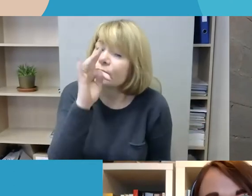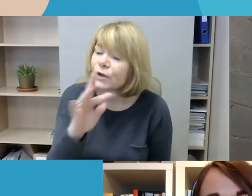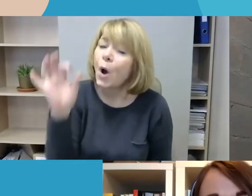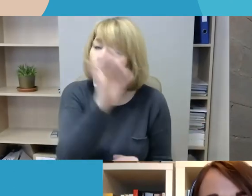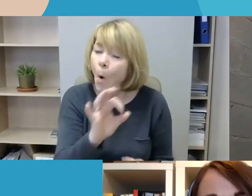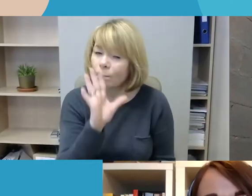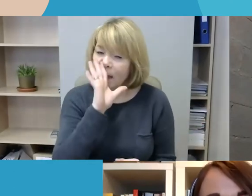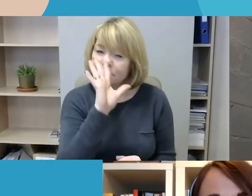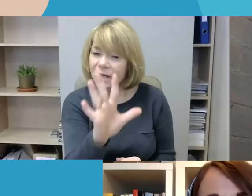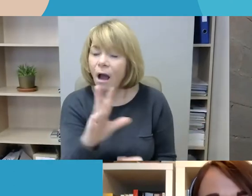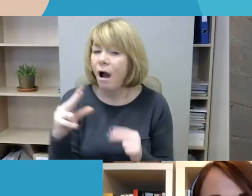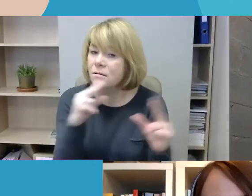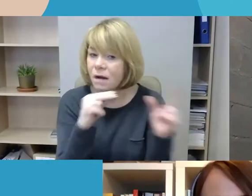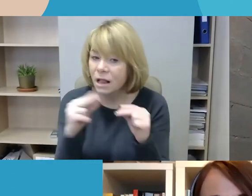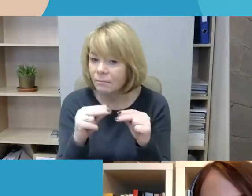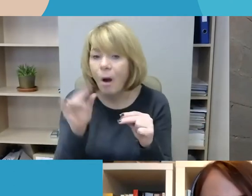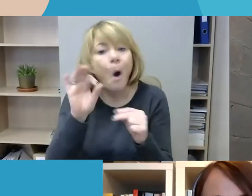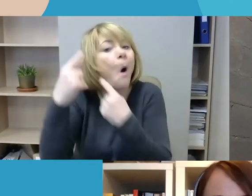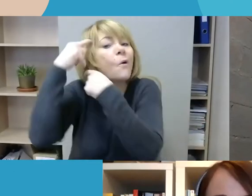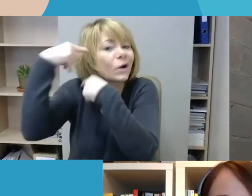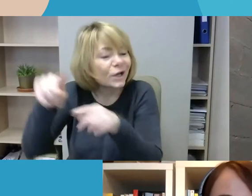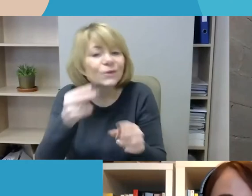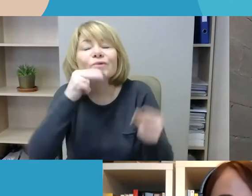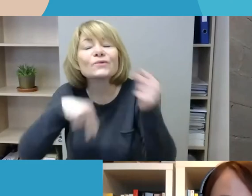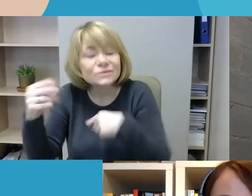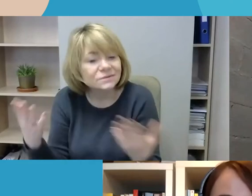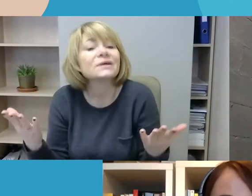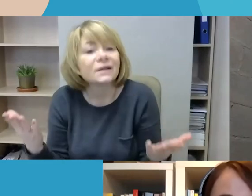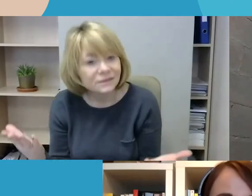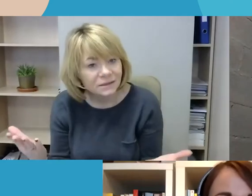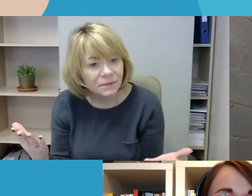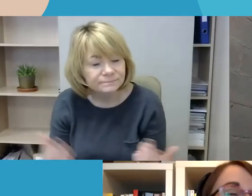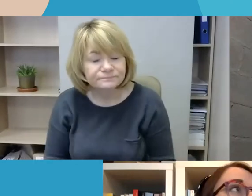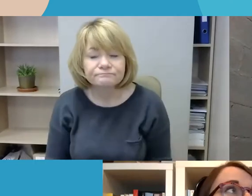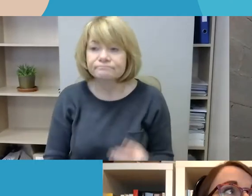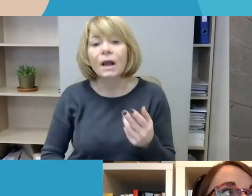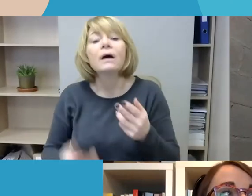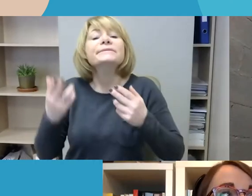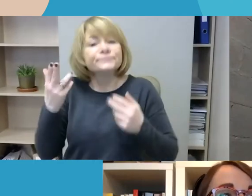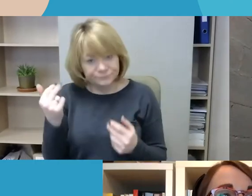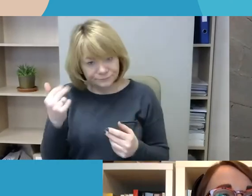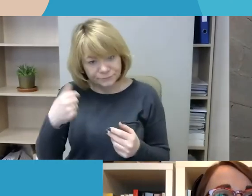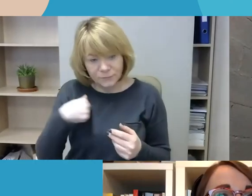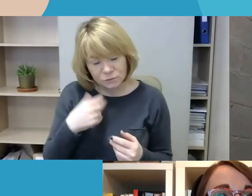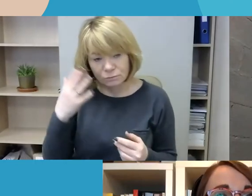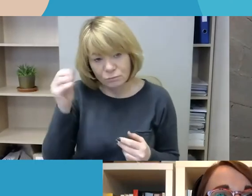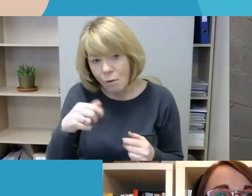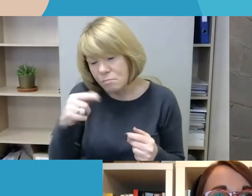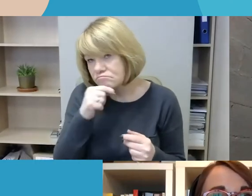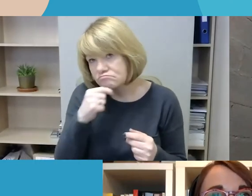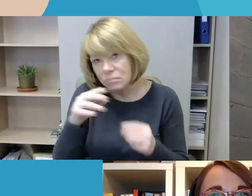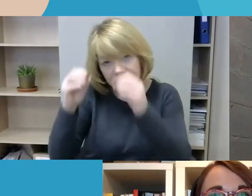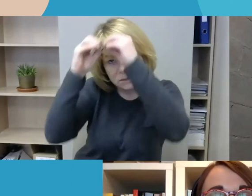man atrodo, maždaug tai padėtų galbūt įsivaizduoti realesnį paveikslą. Kitas dalykas, ką yra labai svarbu